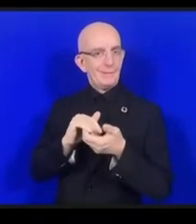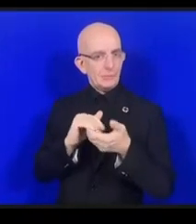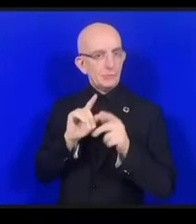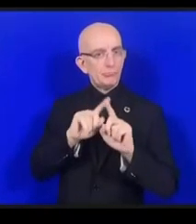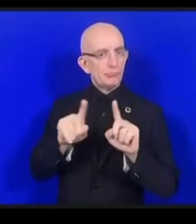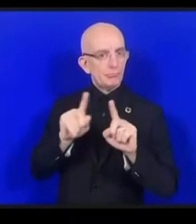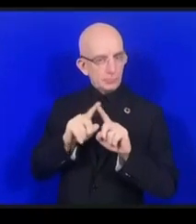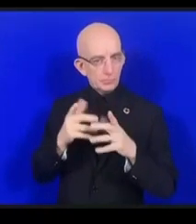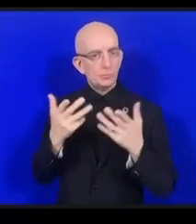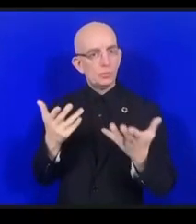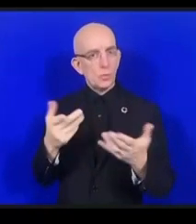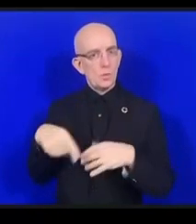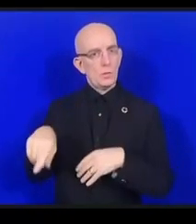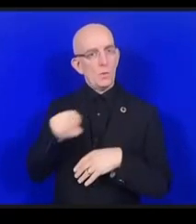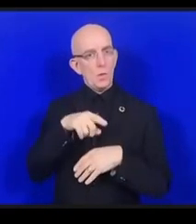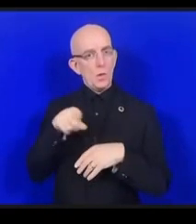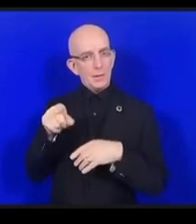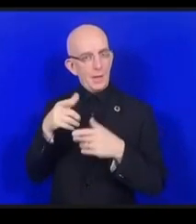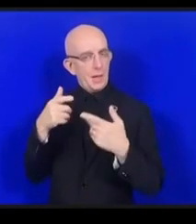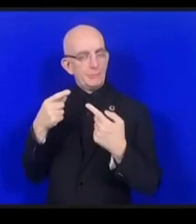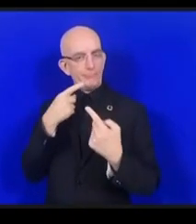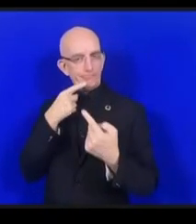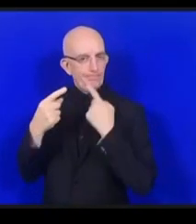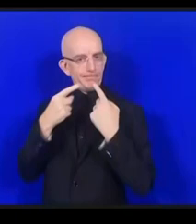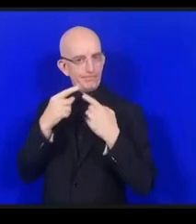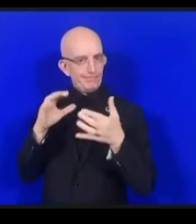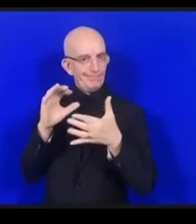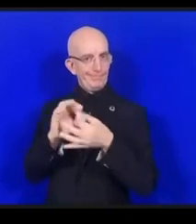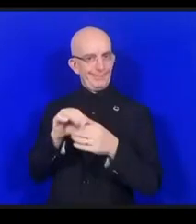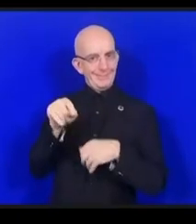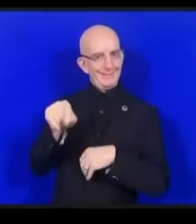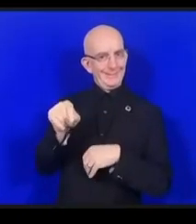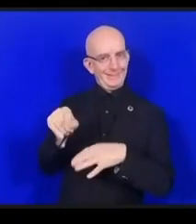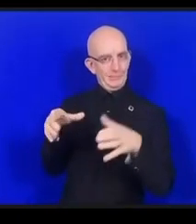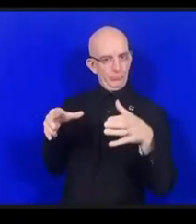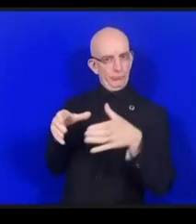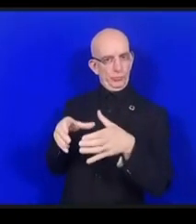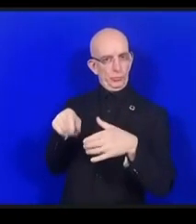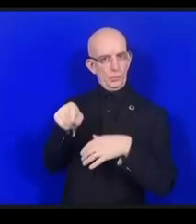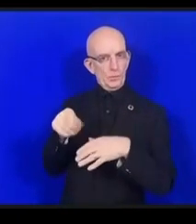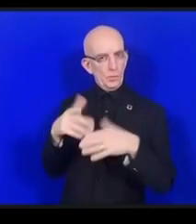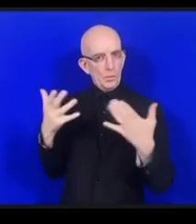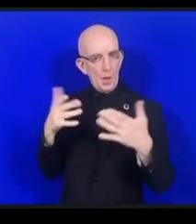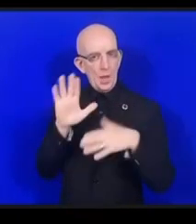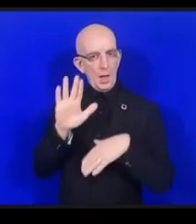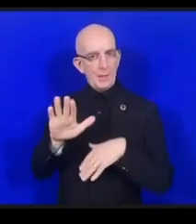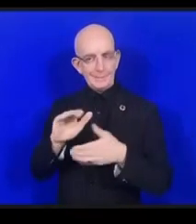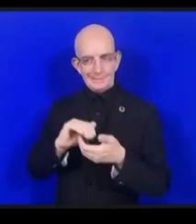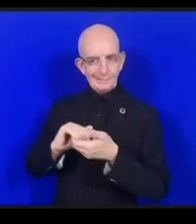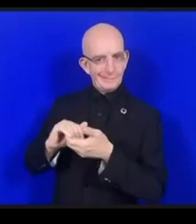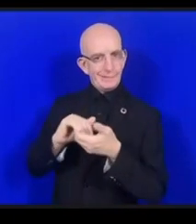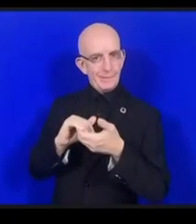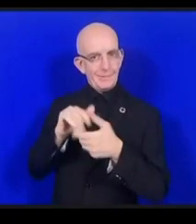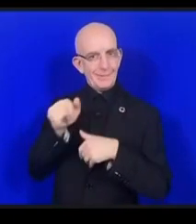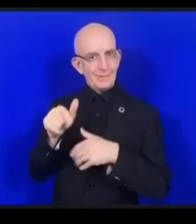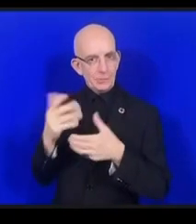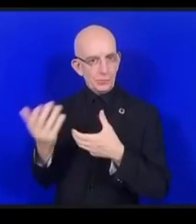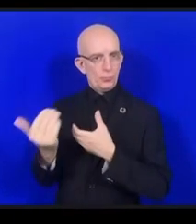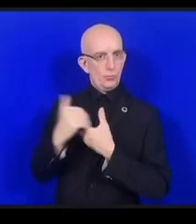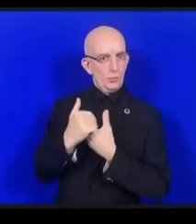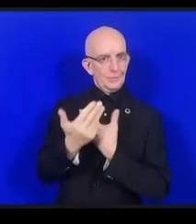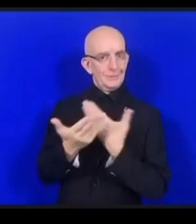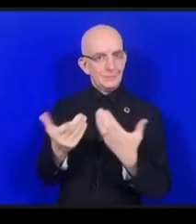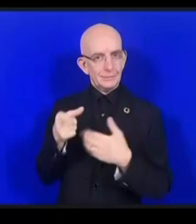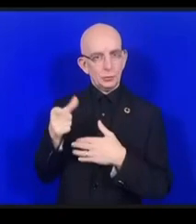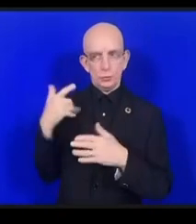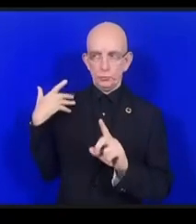est l'une des coalitions dynamiques qui a une forte croissance parmi les tout premiers